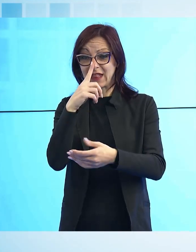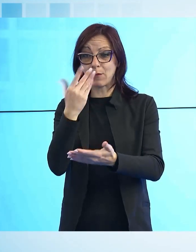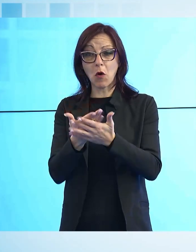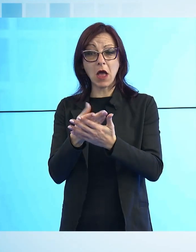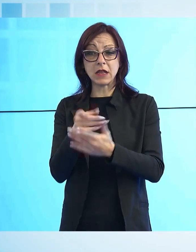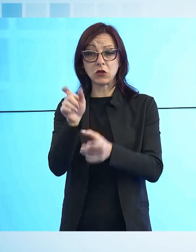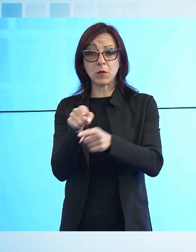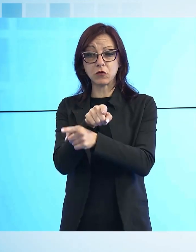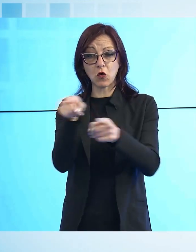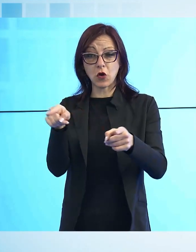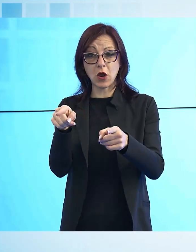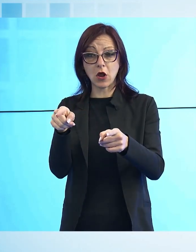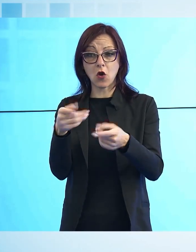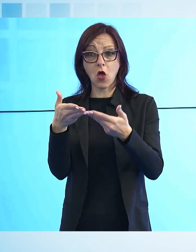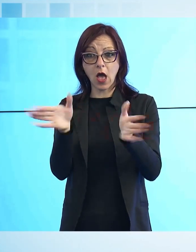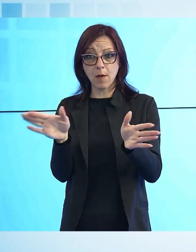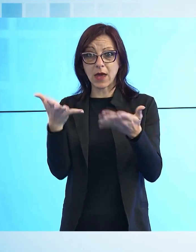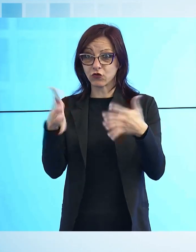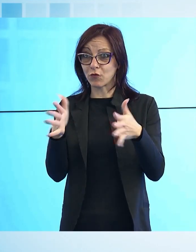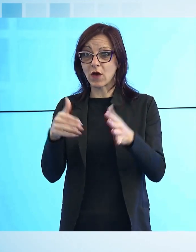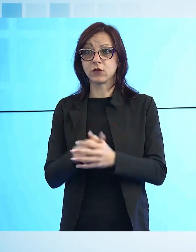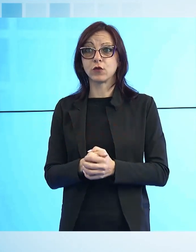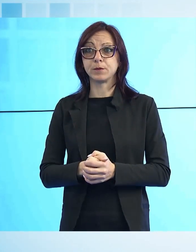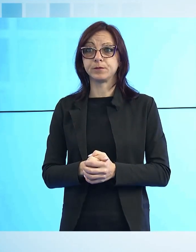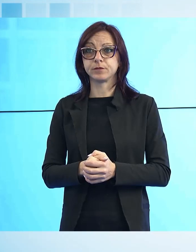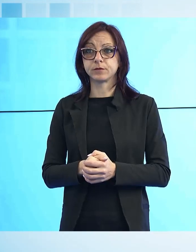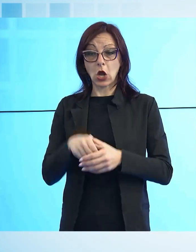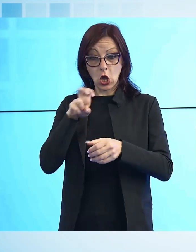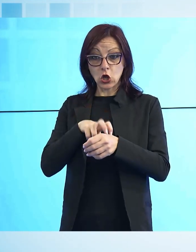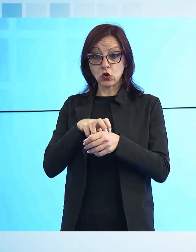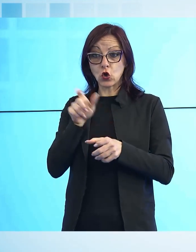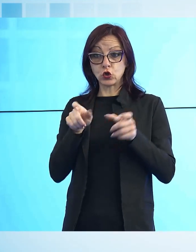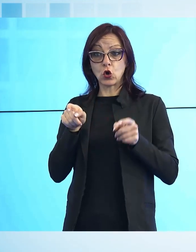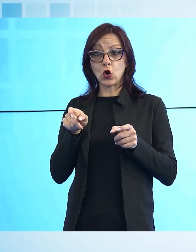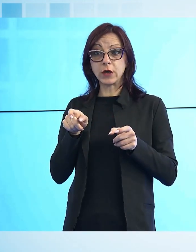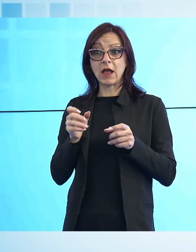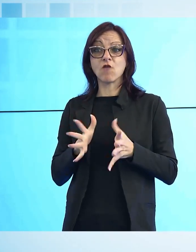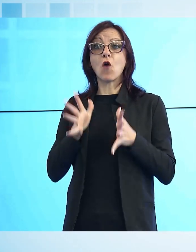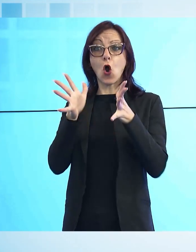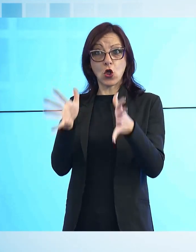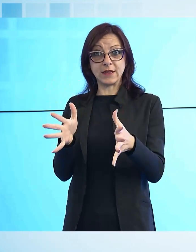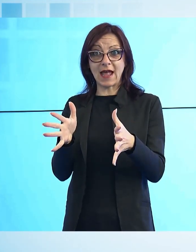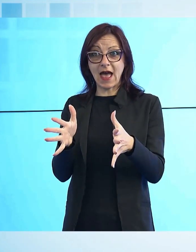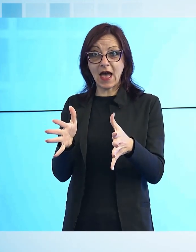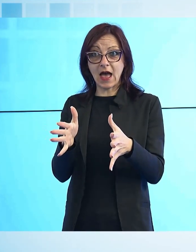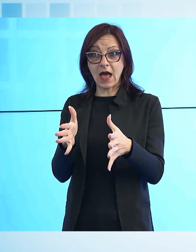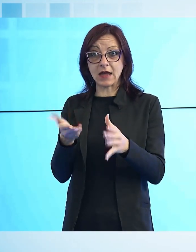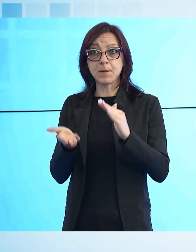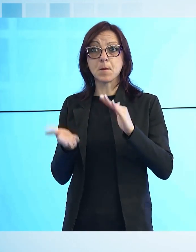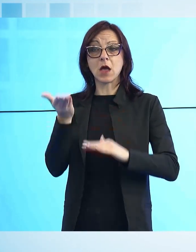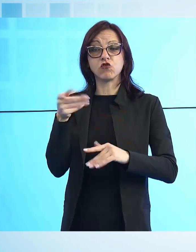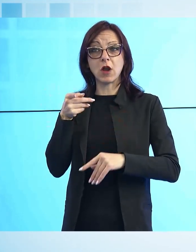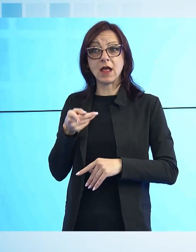Interamente il servizio viene svolto da medici volontari. La maggior parte di questi sono ex